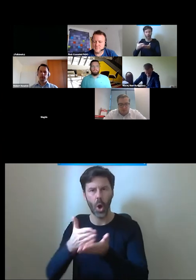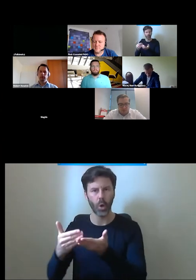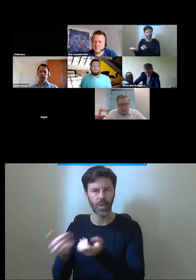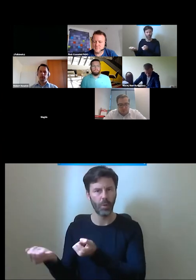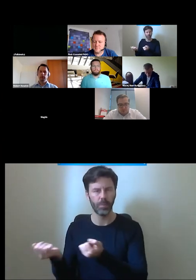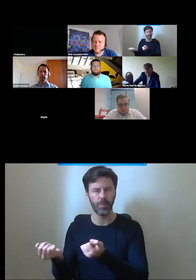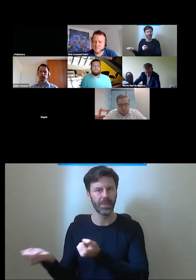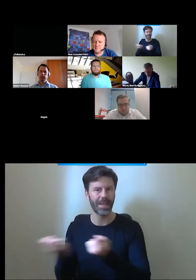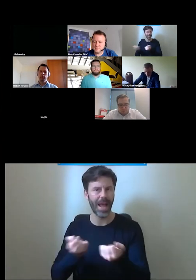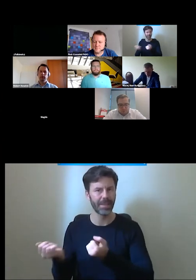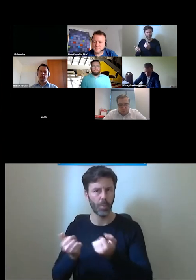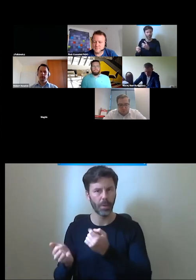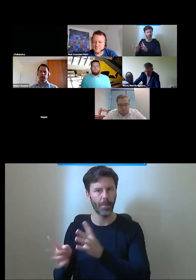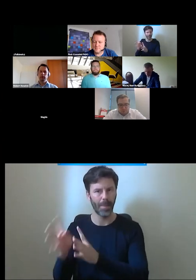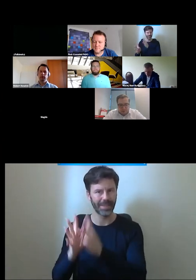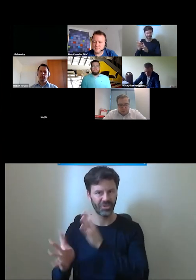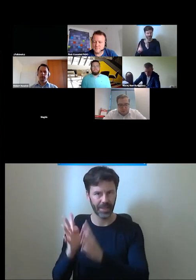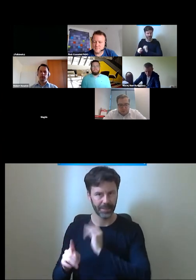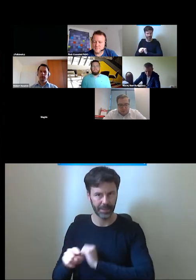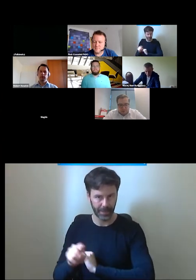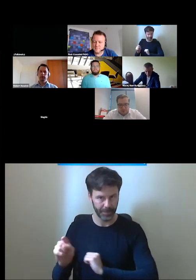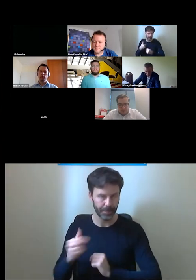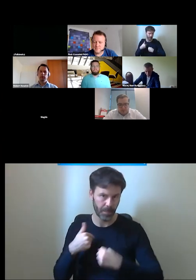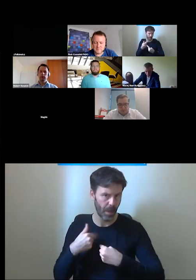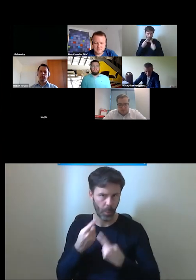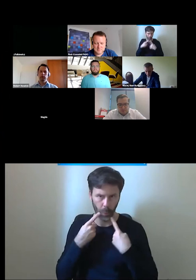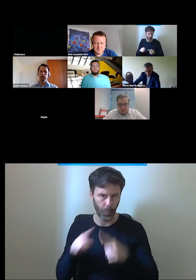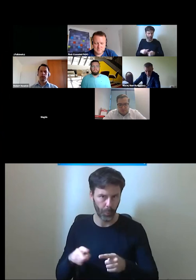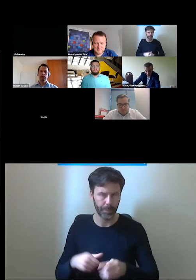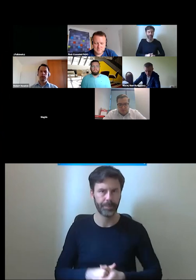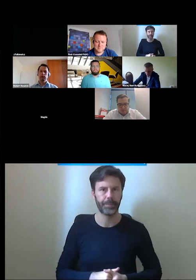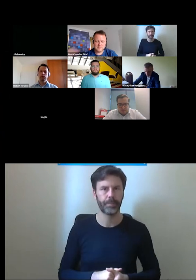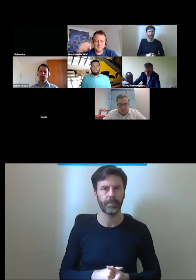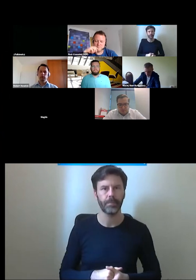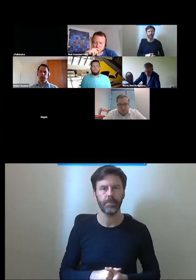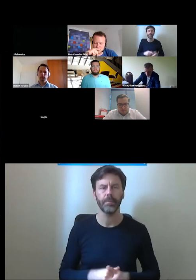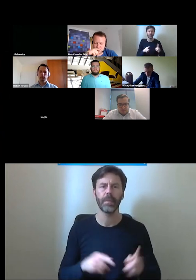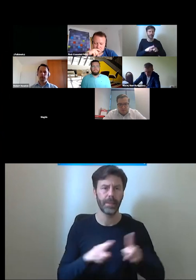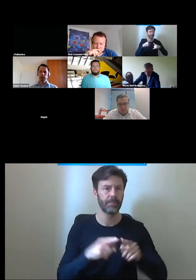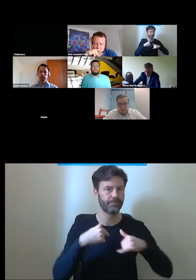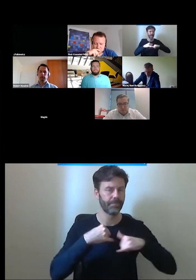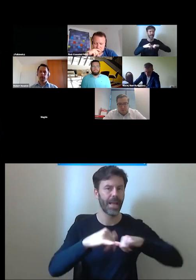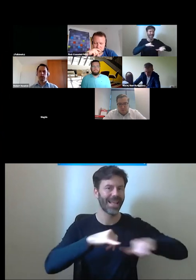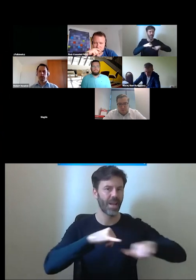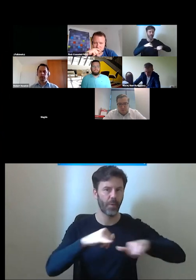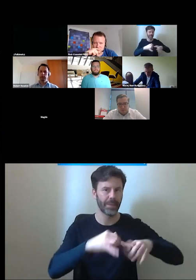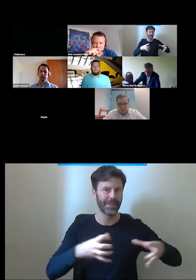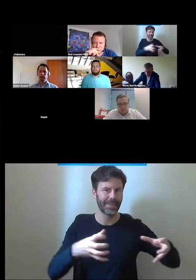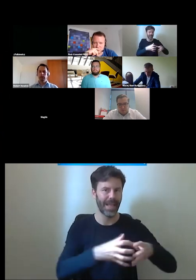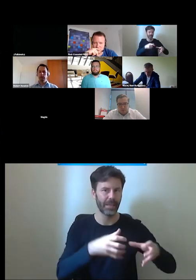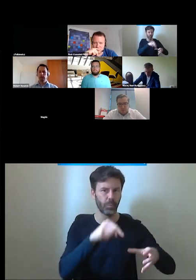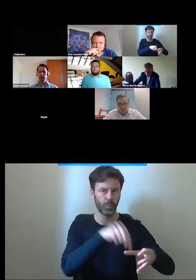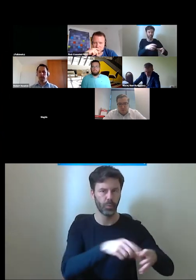Transportu Kolejowego, a także kierować zespołem, pod którego wchodzą przedstawiciele wszystkich